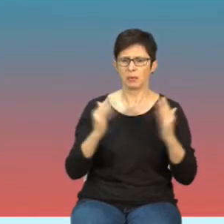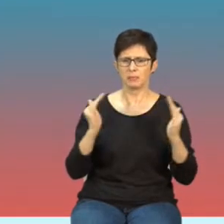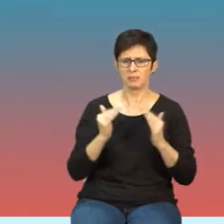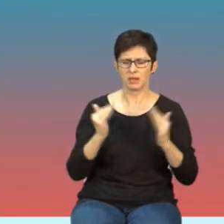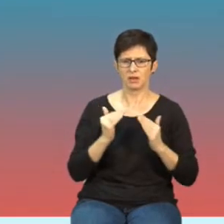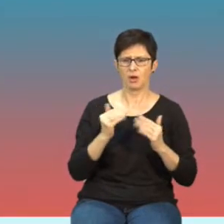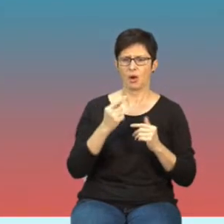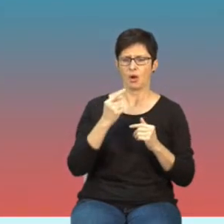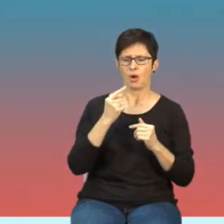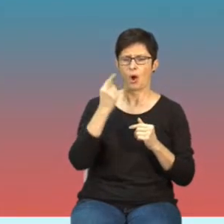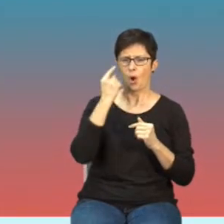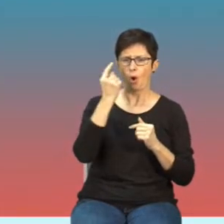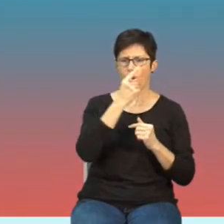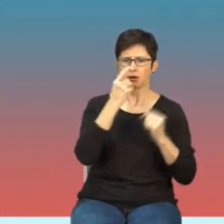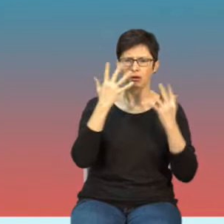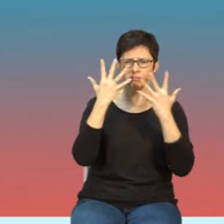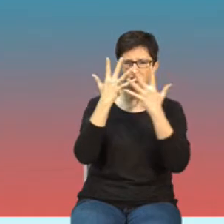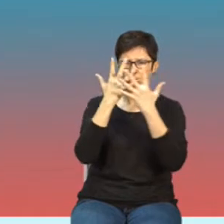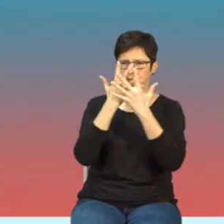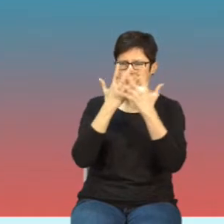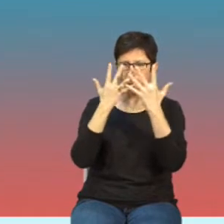zmętnienia w soczewce,